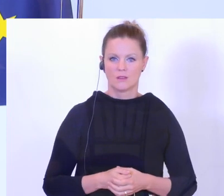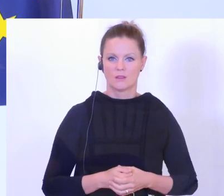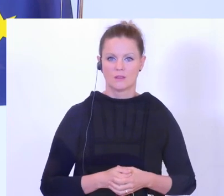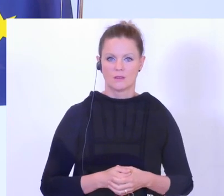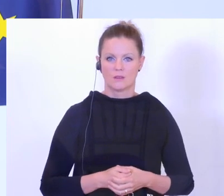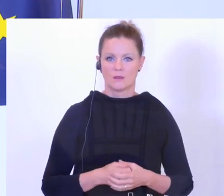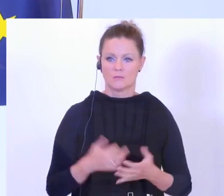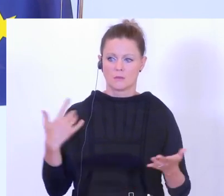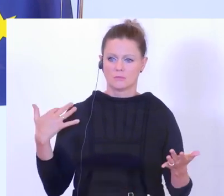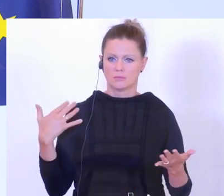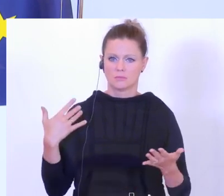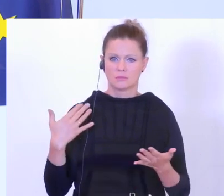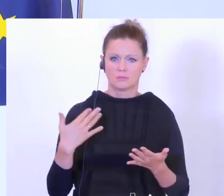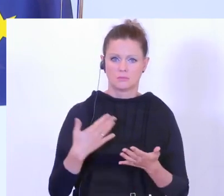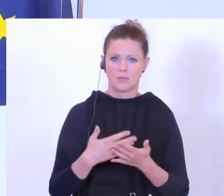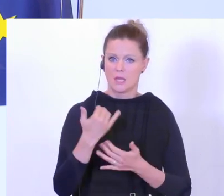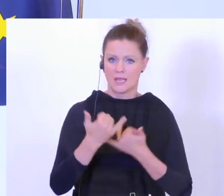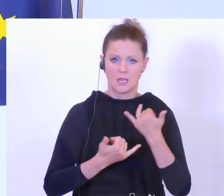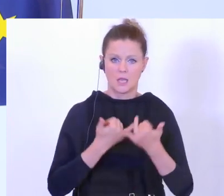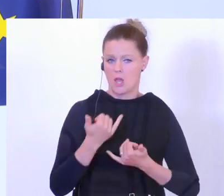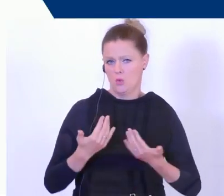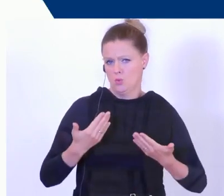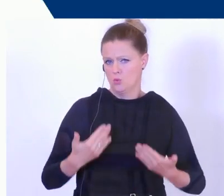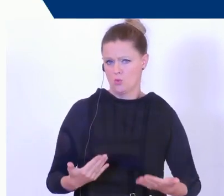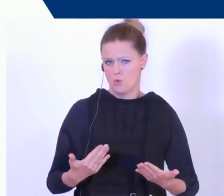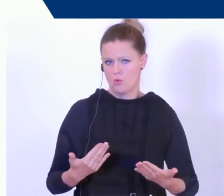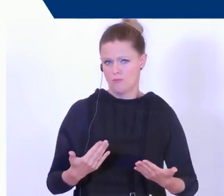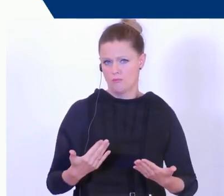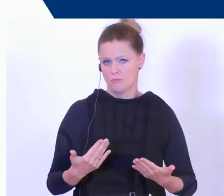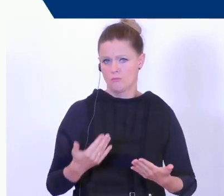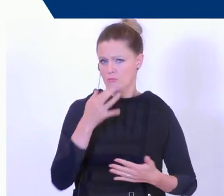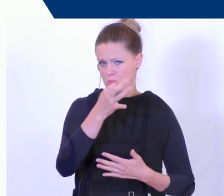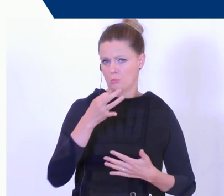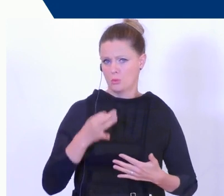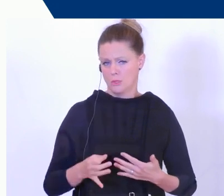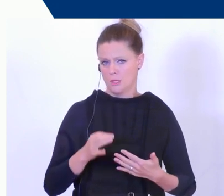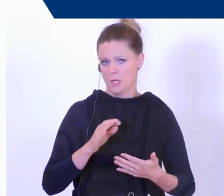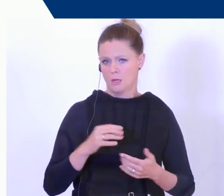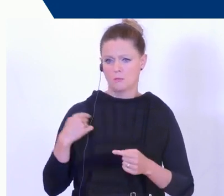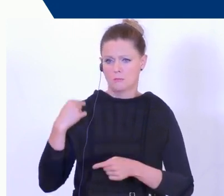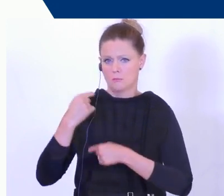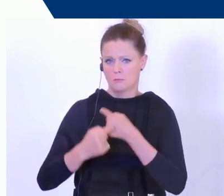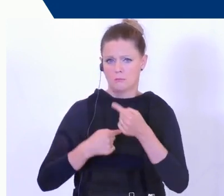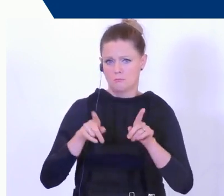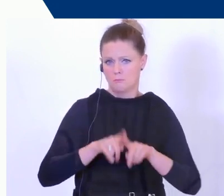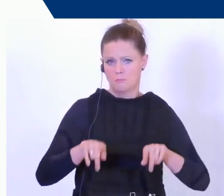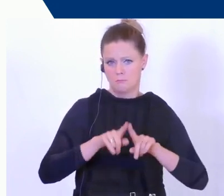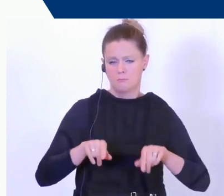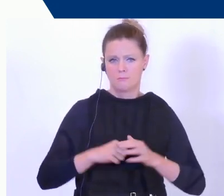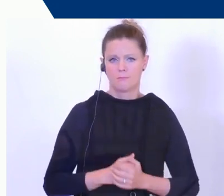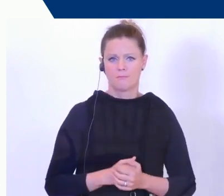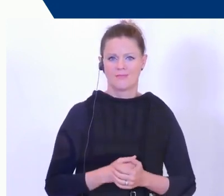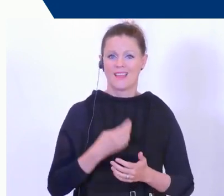sich in den letzten Jahren so stabilisiert, bei diesem Prozentsatz. 40 % in diesen